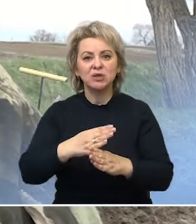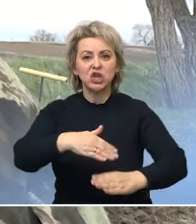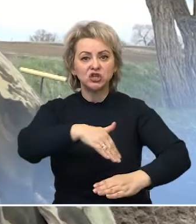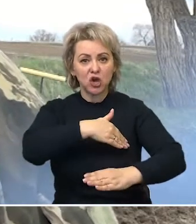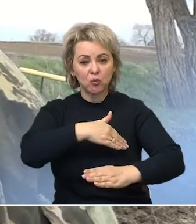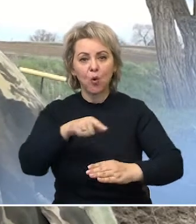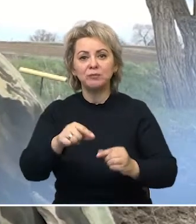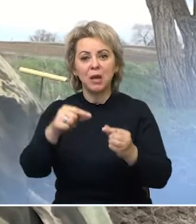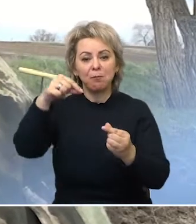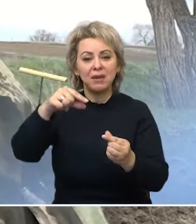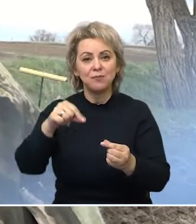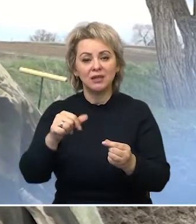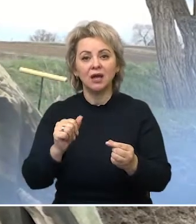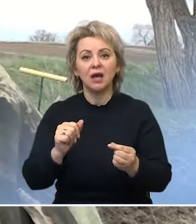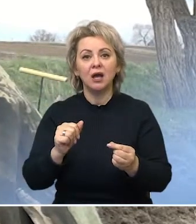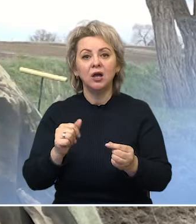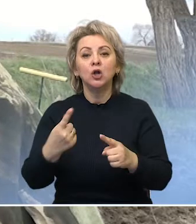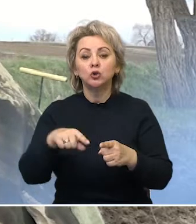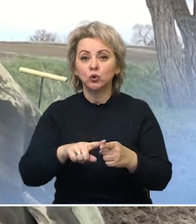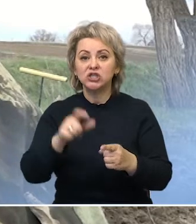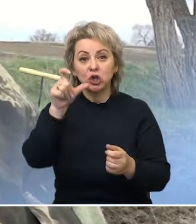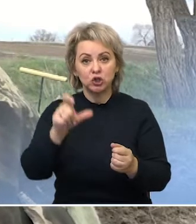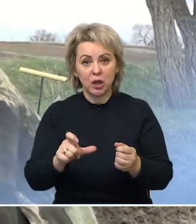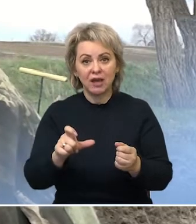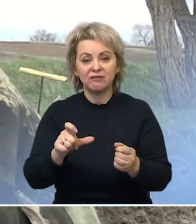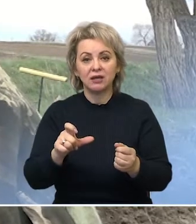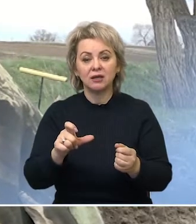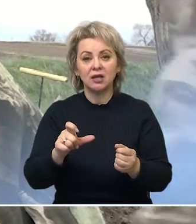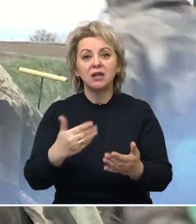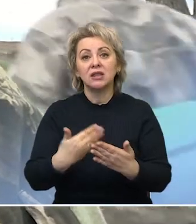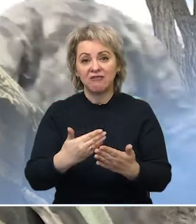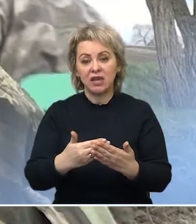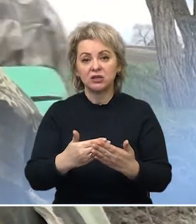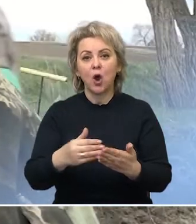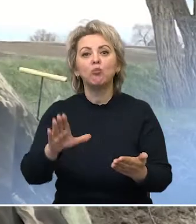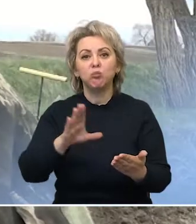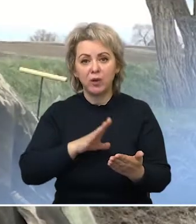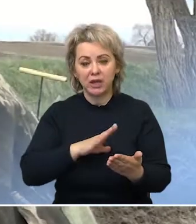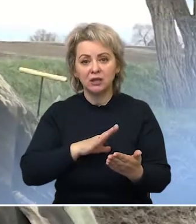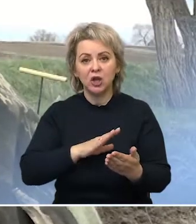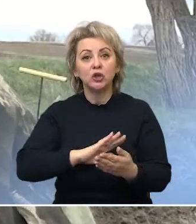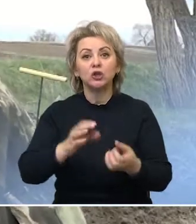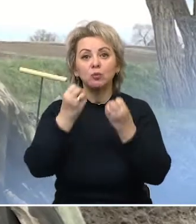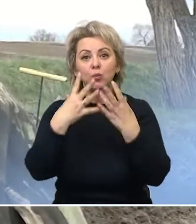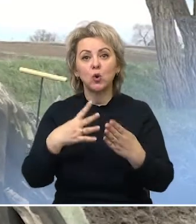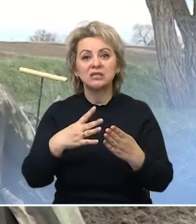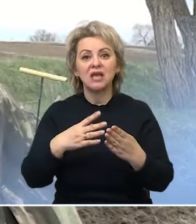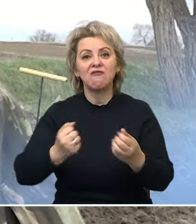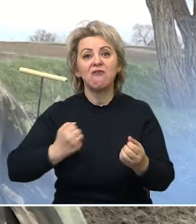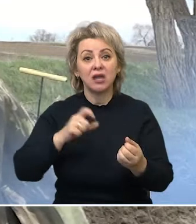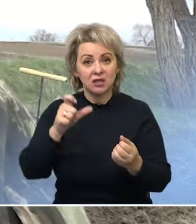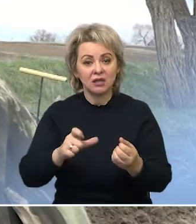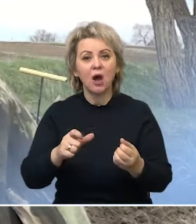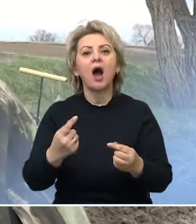и пипетка. То есть человек, видимо, был не просто стрелком, а именно